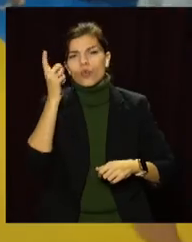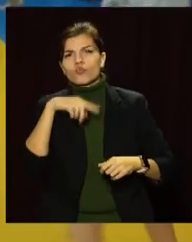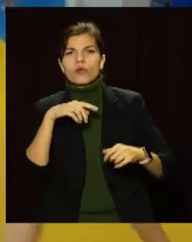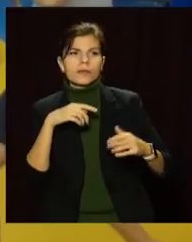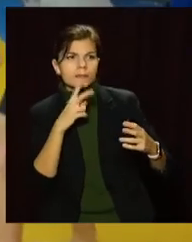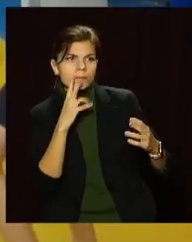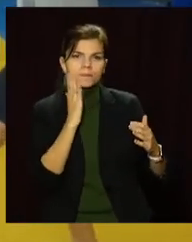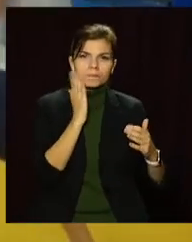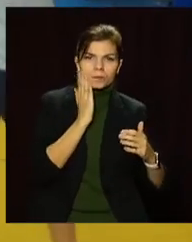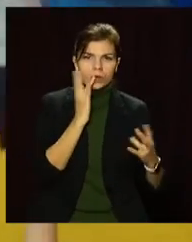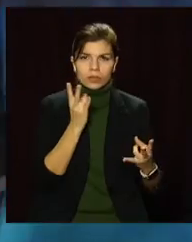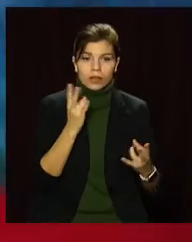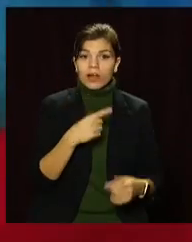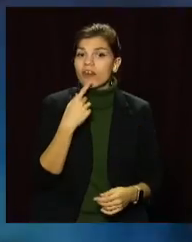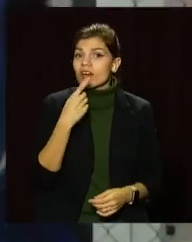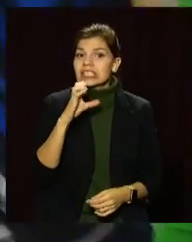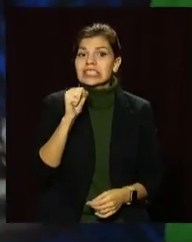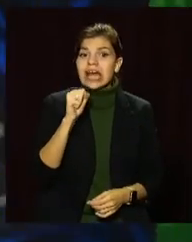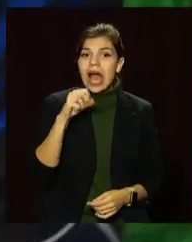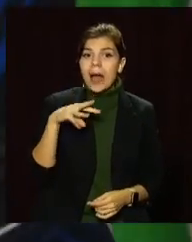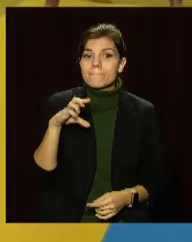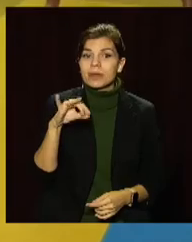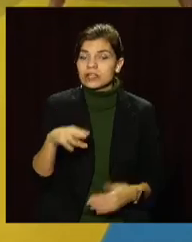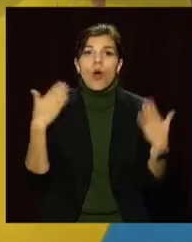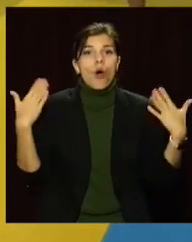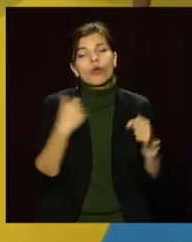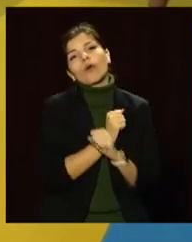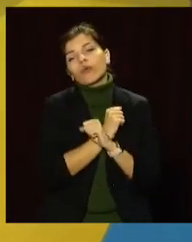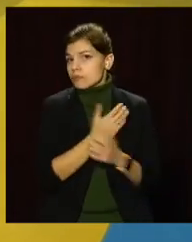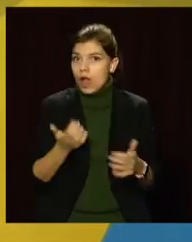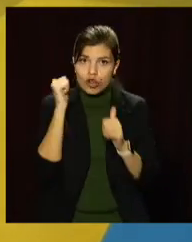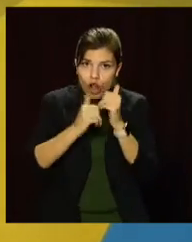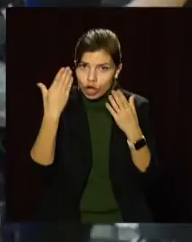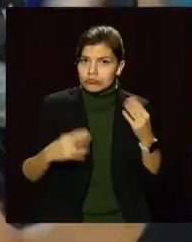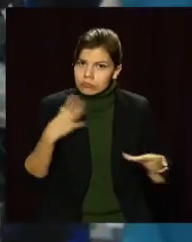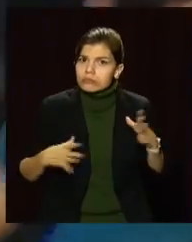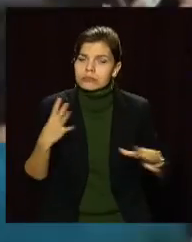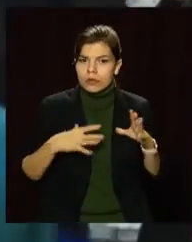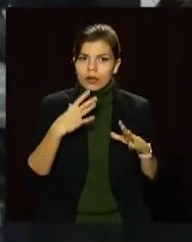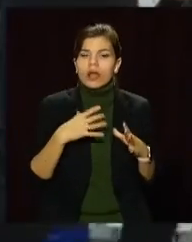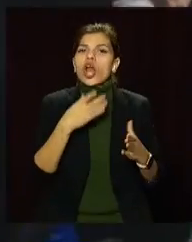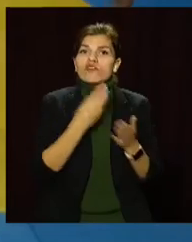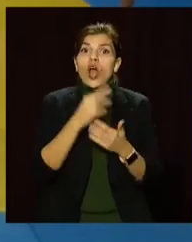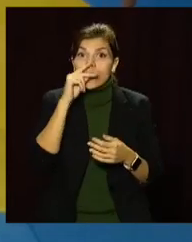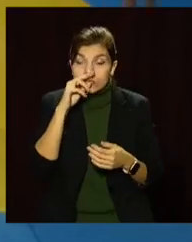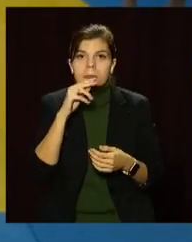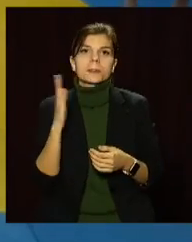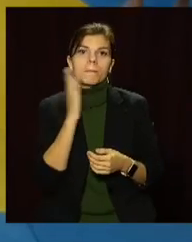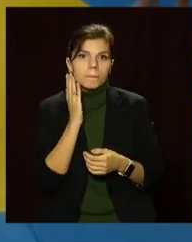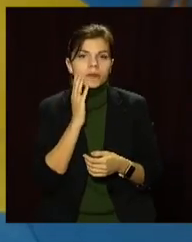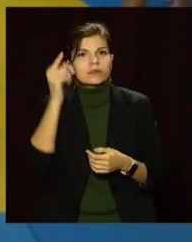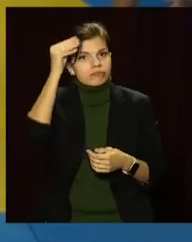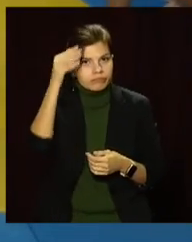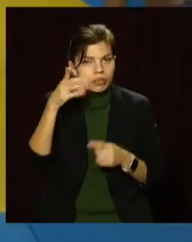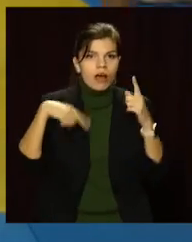Вдома у самбістів немає часу на відпочинок. Знову щоденні тренування. Працюють і над своїми помилками. Раз, два,